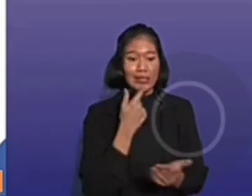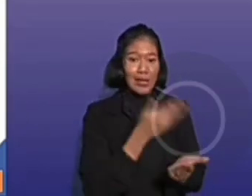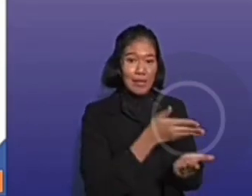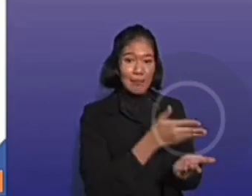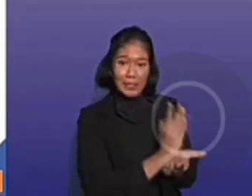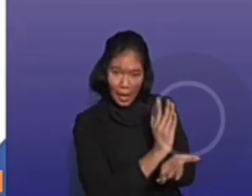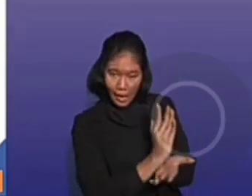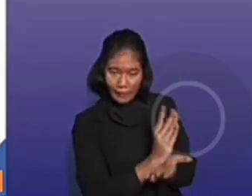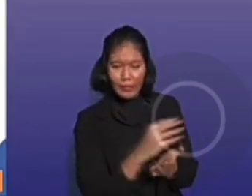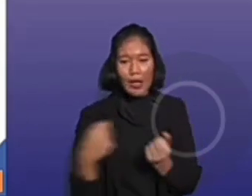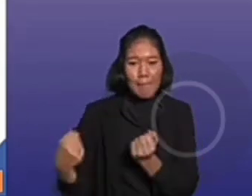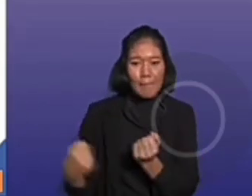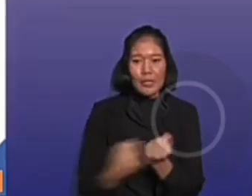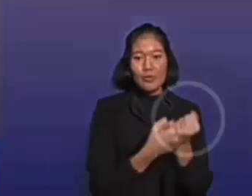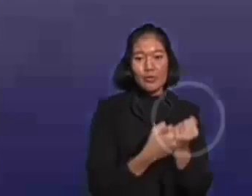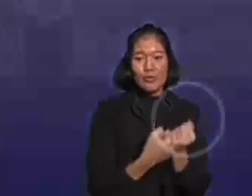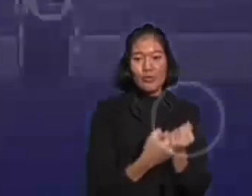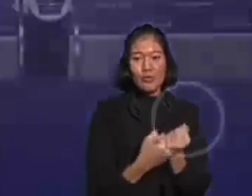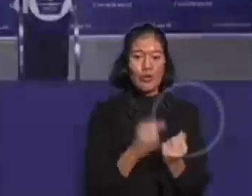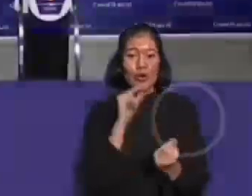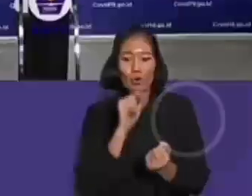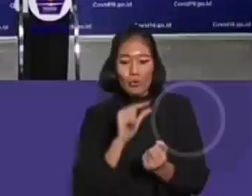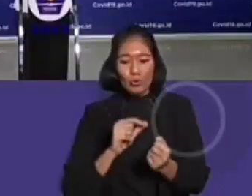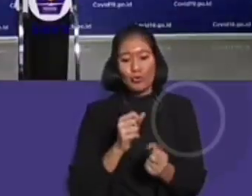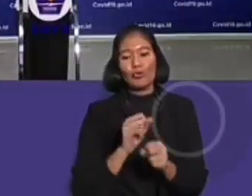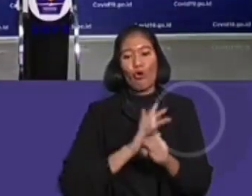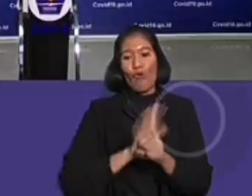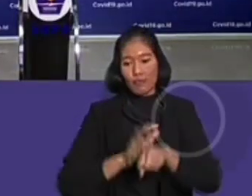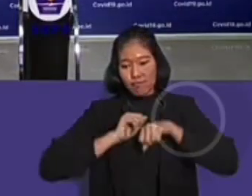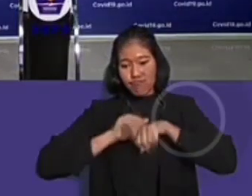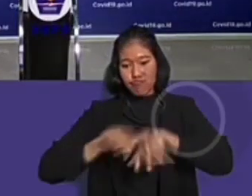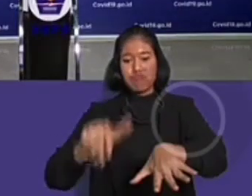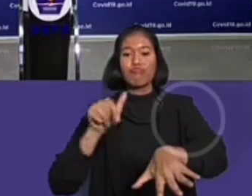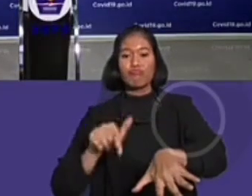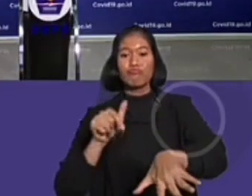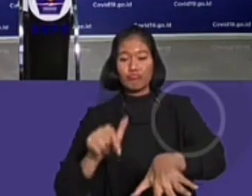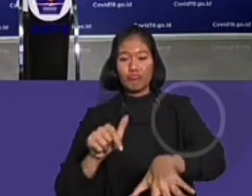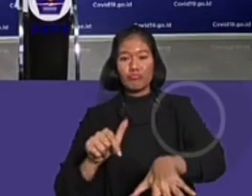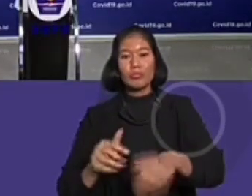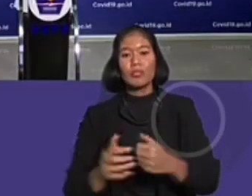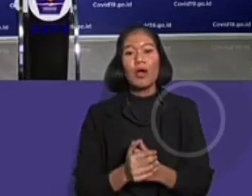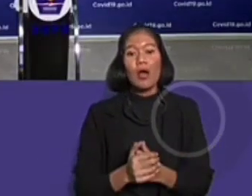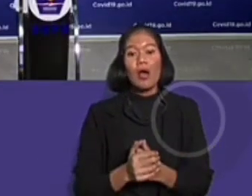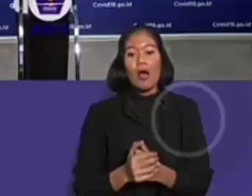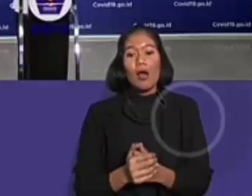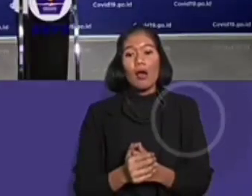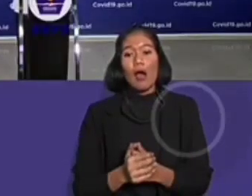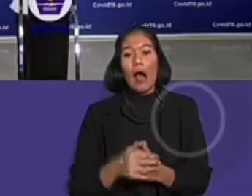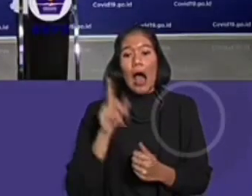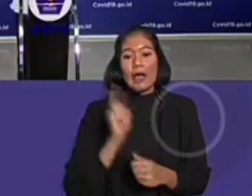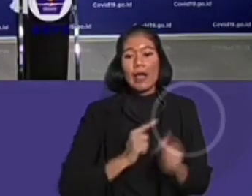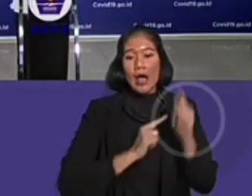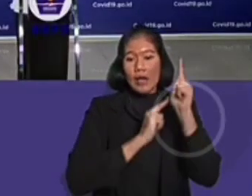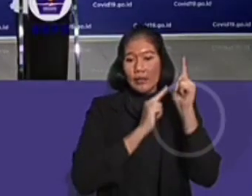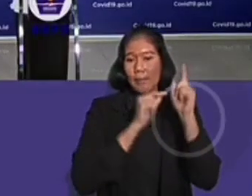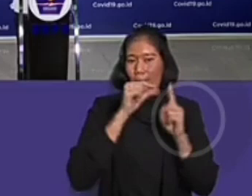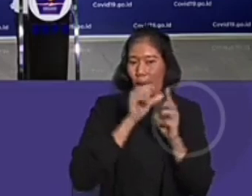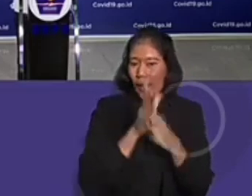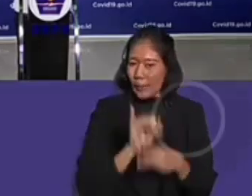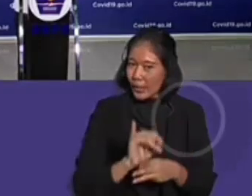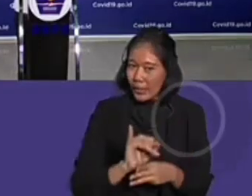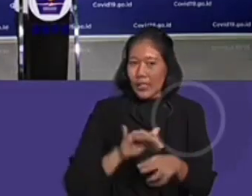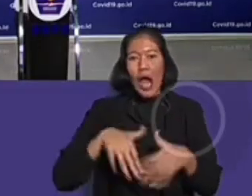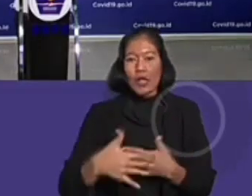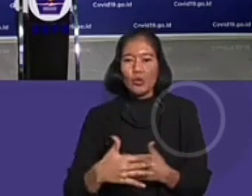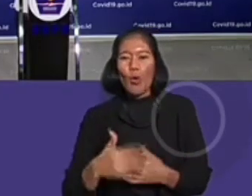keberpihakan atas musibah COVID-19 ini, khususnya yang menimpa saudara-saudara PMI, baik yang tertahan di negara